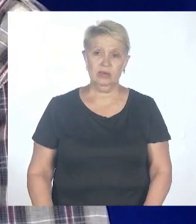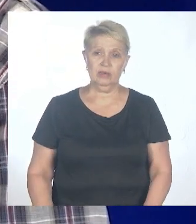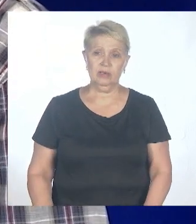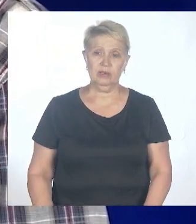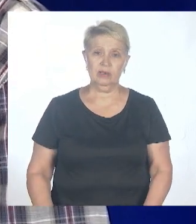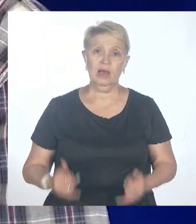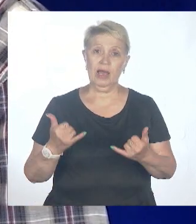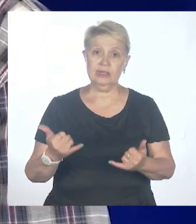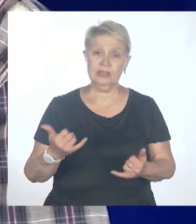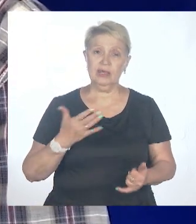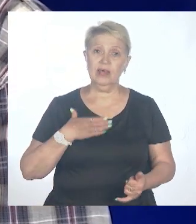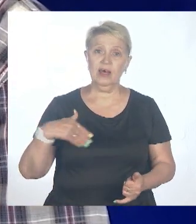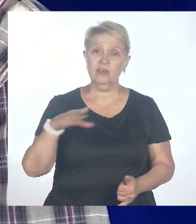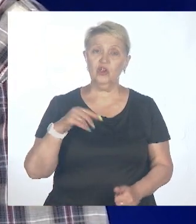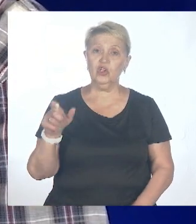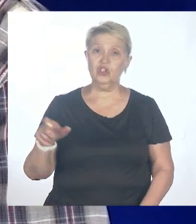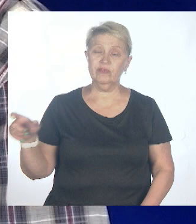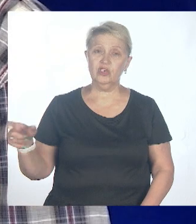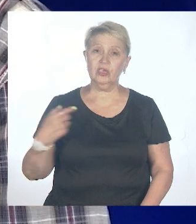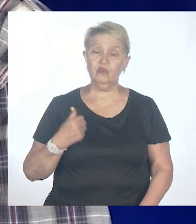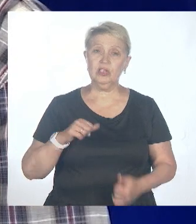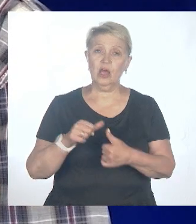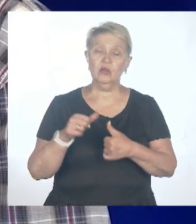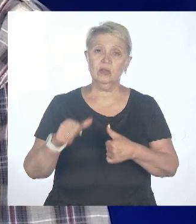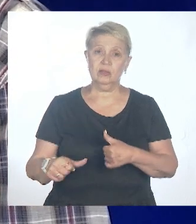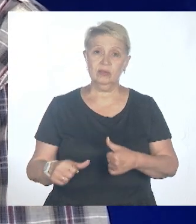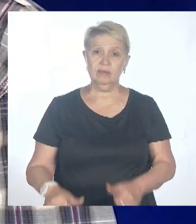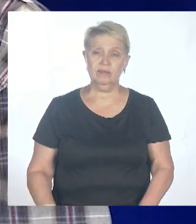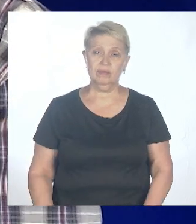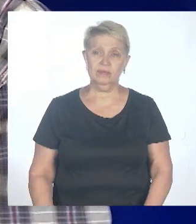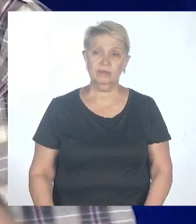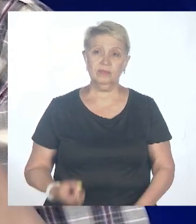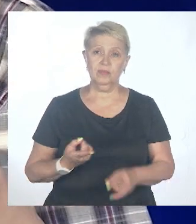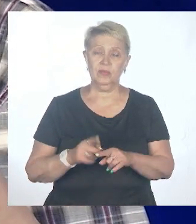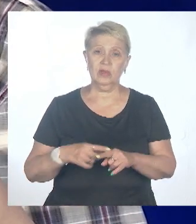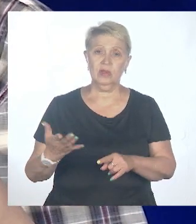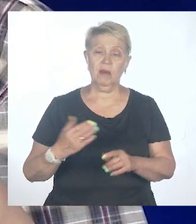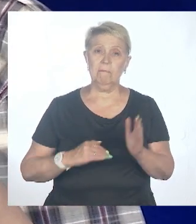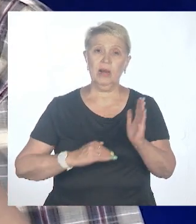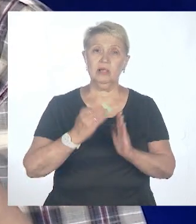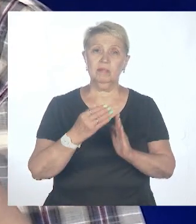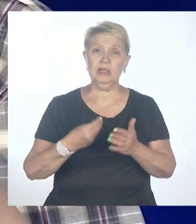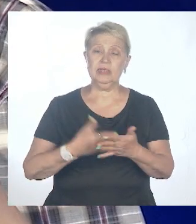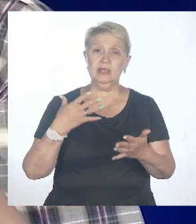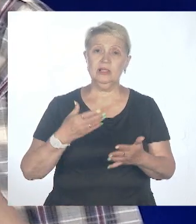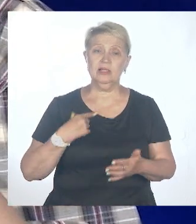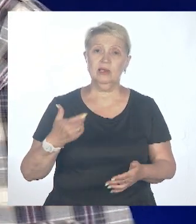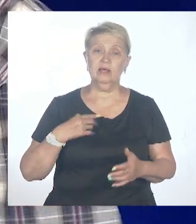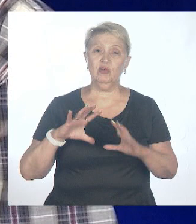человеческие особенности. У нас, в принципе, сейчас примат человеческой жизни. То есть, это максимальная ценность на планете, в принципе.